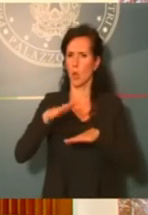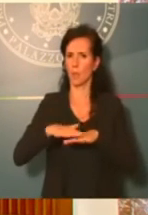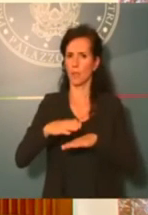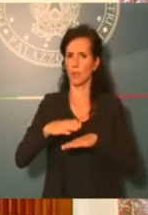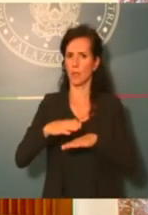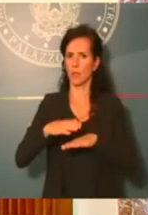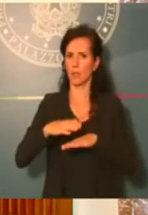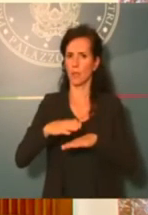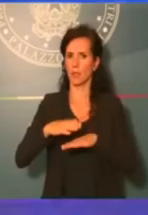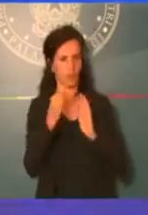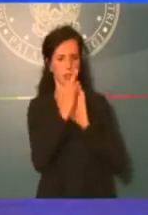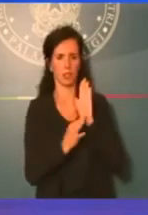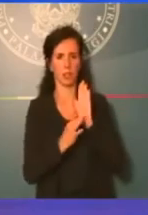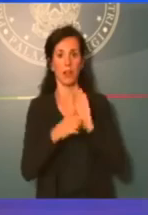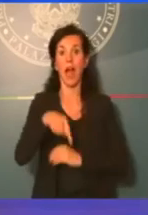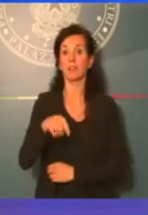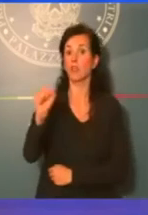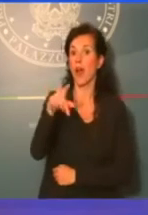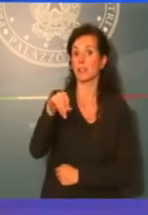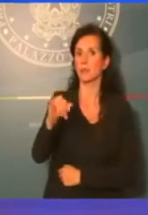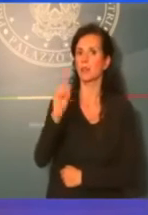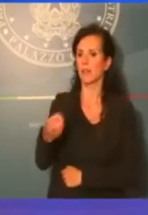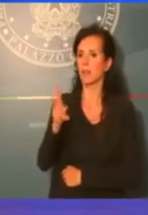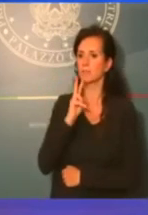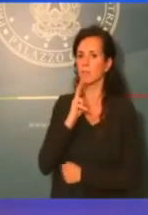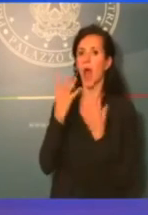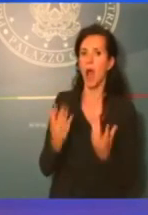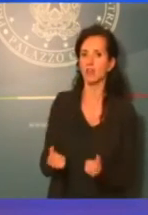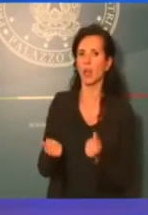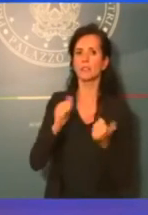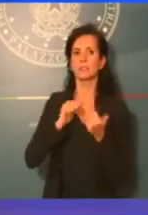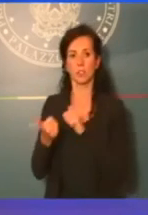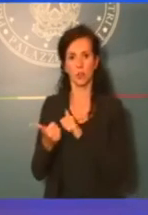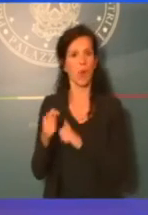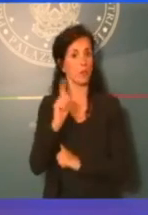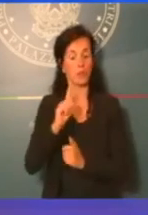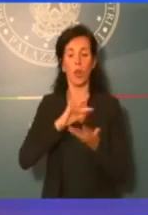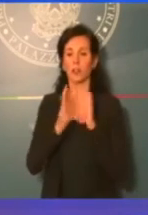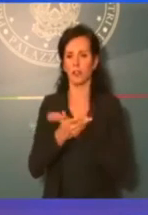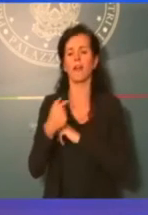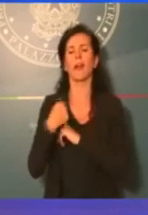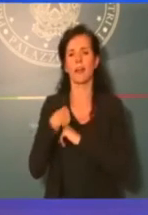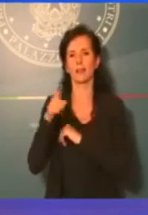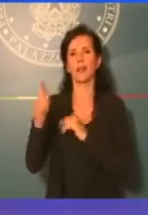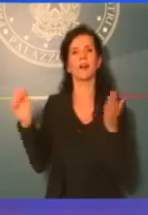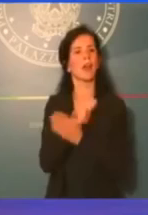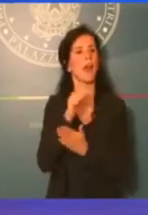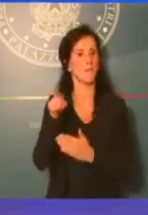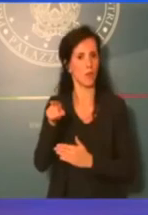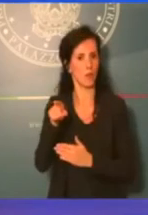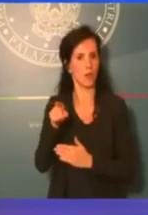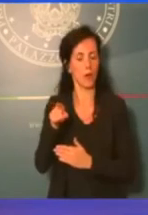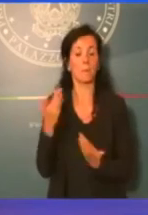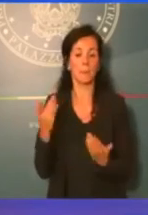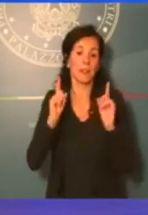Adesso ASPI ci deve far sapere se le accettano no. Altrimenti siamo in procedura di revoca. Quindi dobbiamo procedere. Adesso